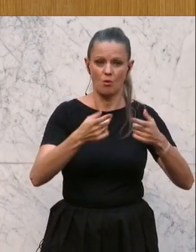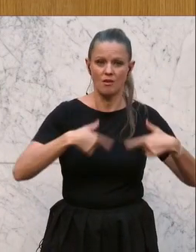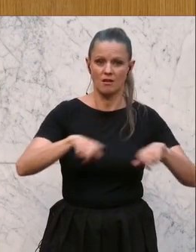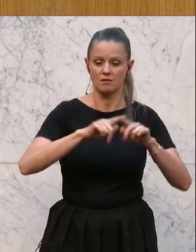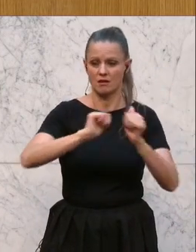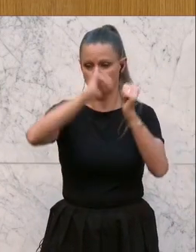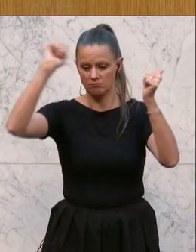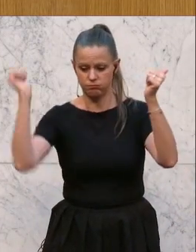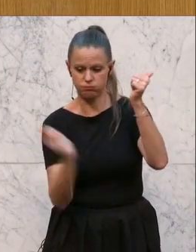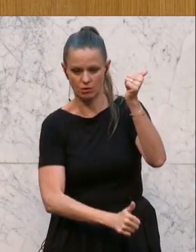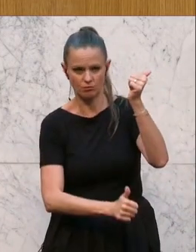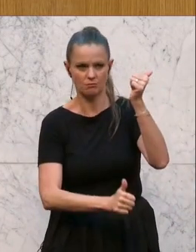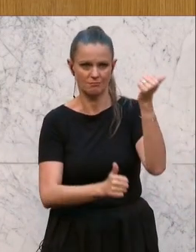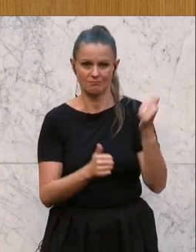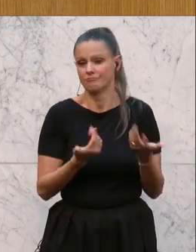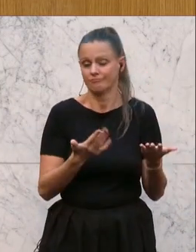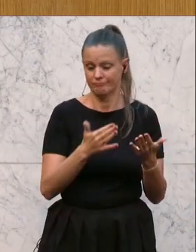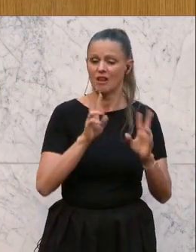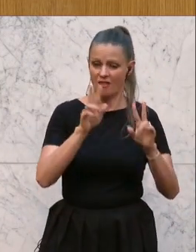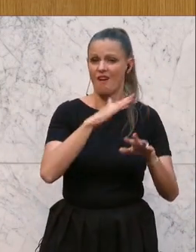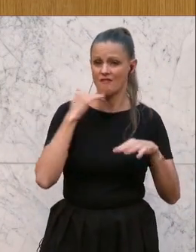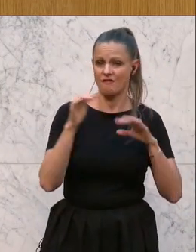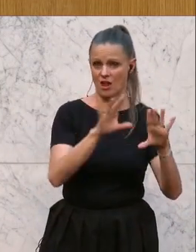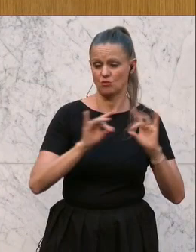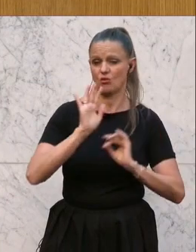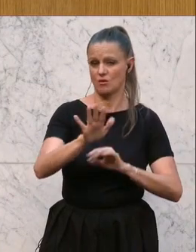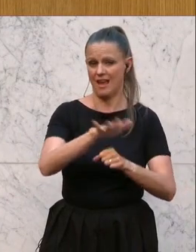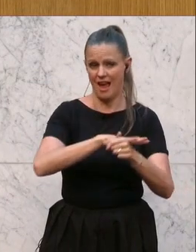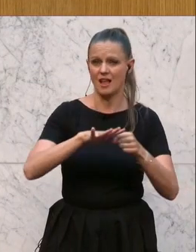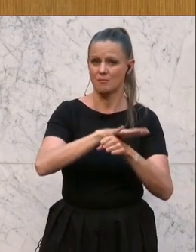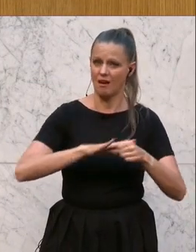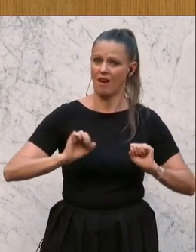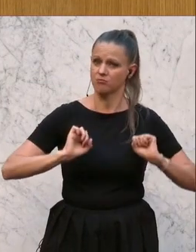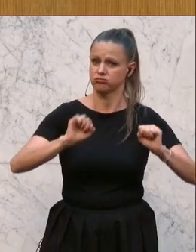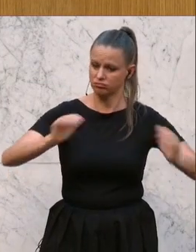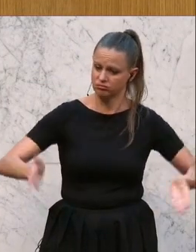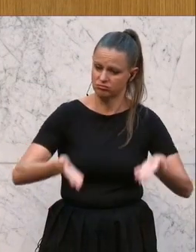abgeschlagen dahinter. Sie haben noch viel zu tun in Ihrem Bereich, um das einmal anzuheben.